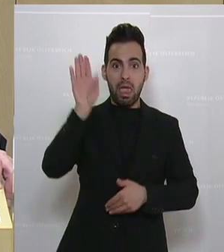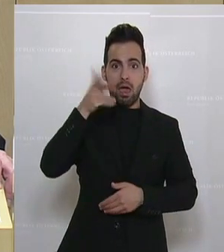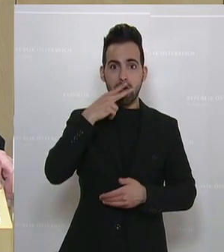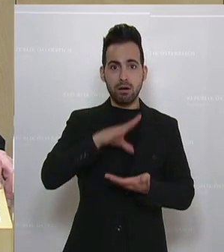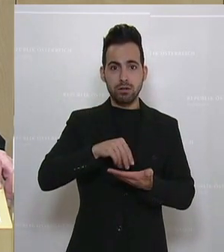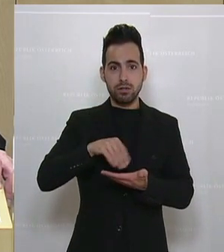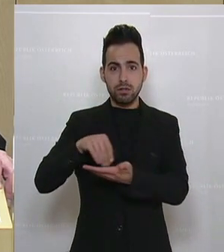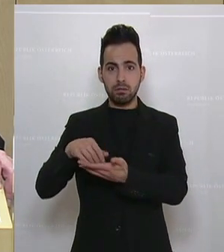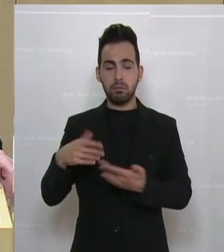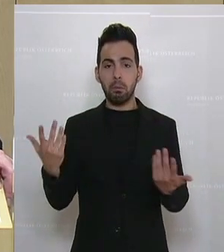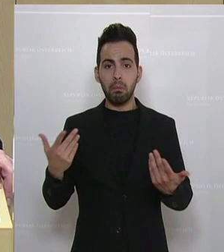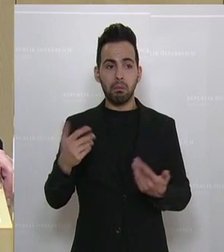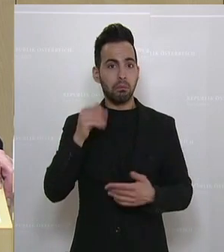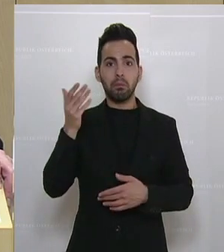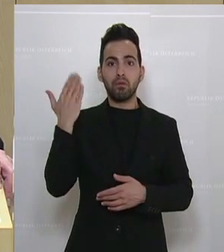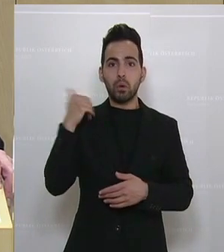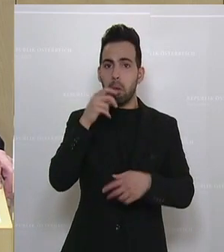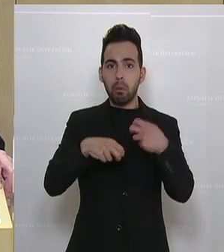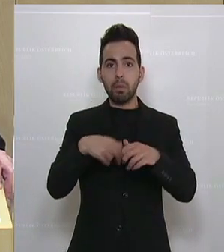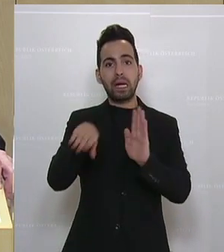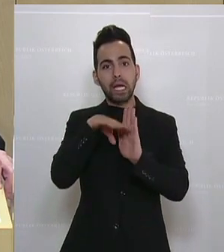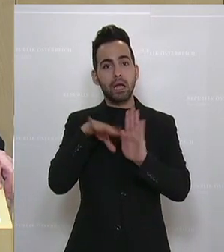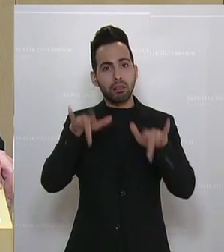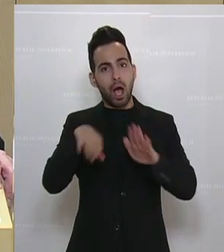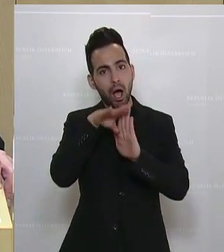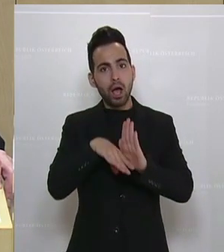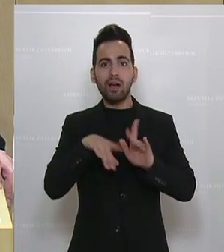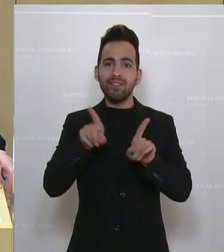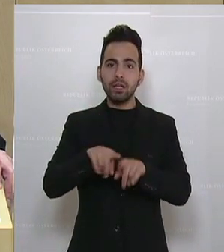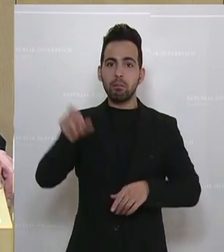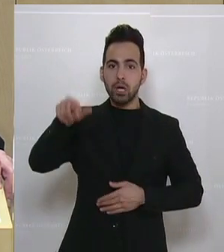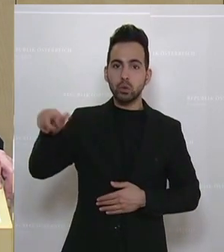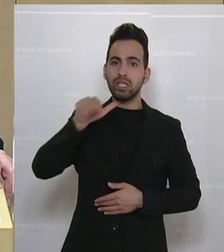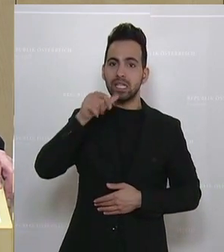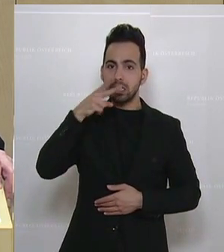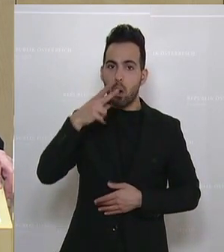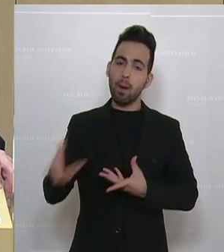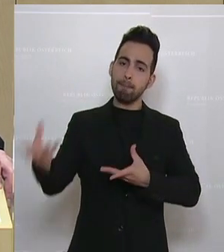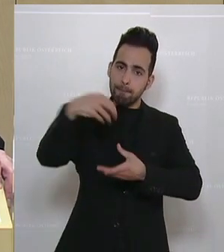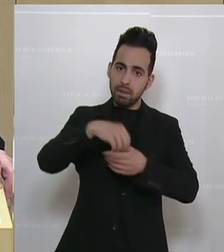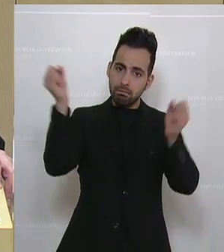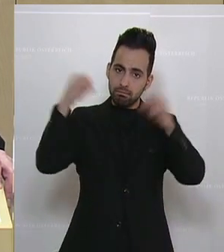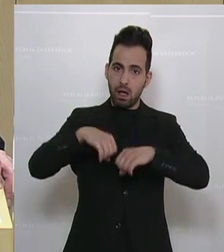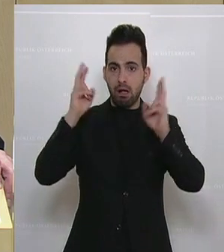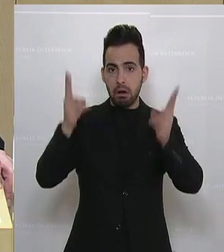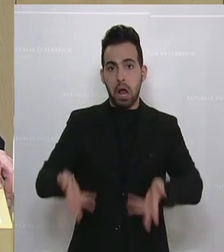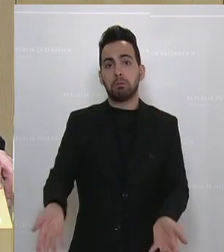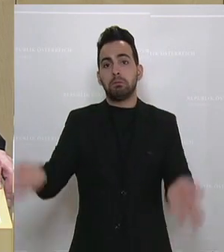kein Problem gewesen, eine Regelung zu finden, wo man alle auch Nichtraucher im Boot hätte haben können.